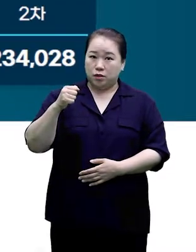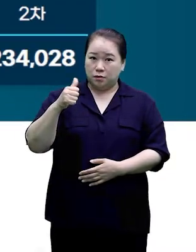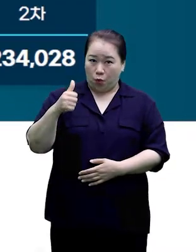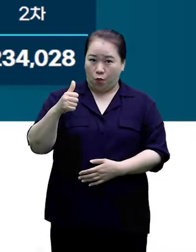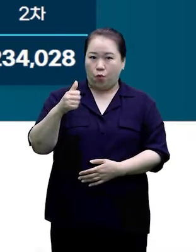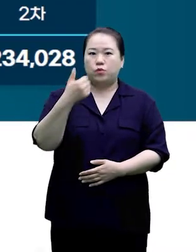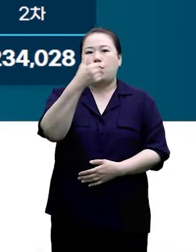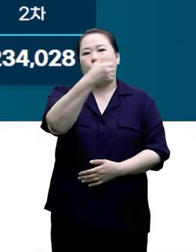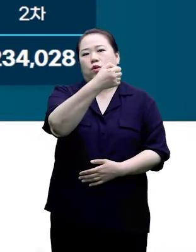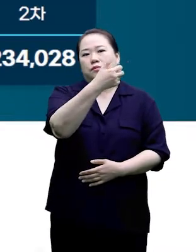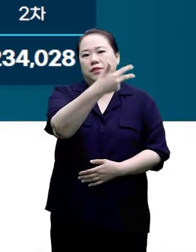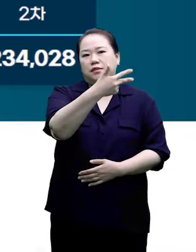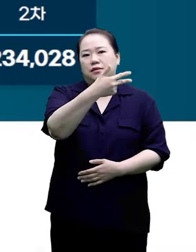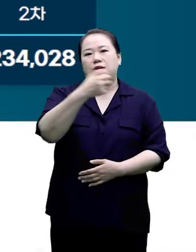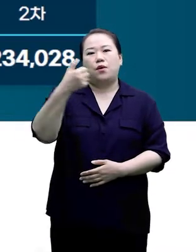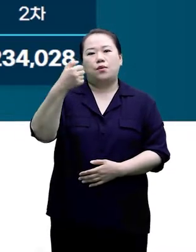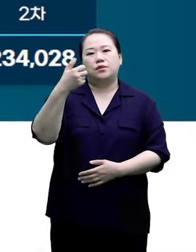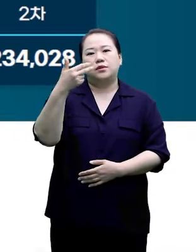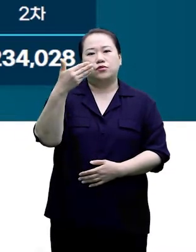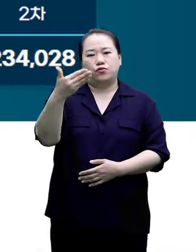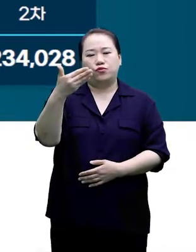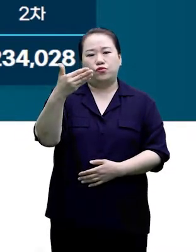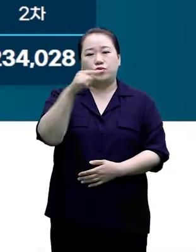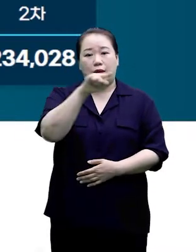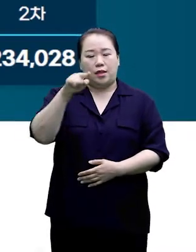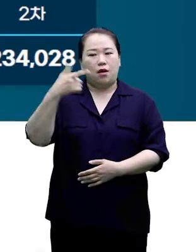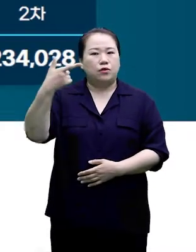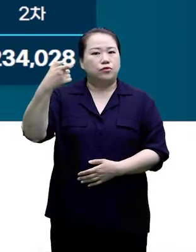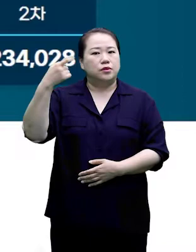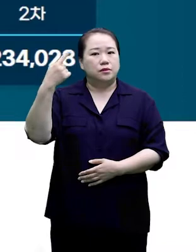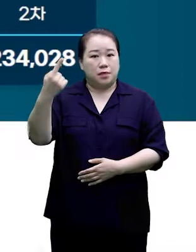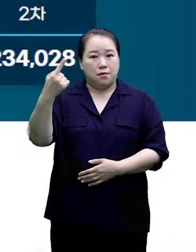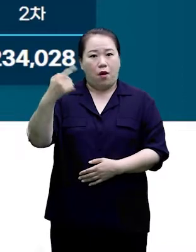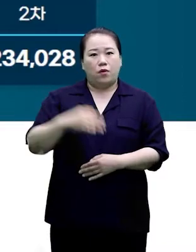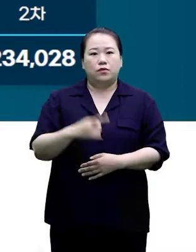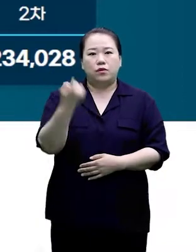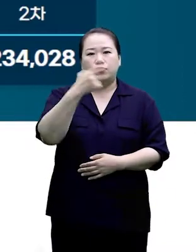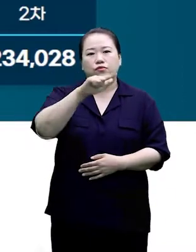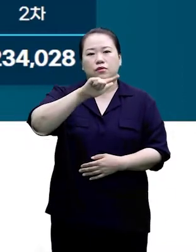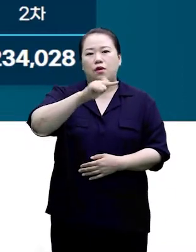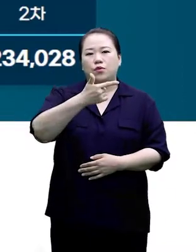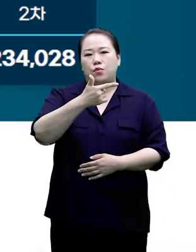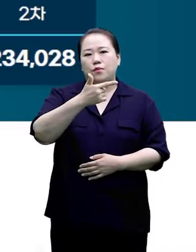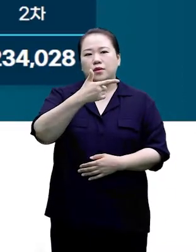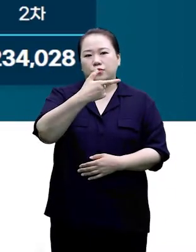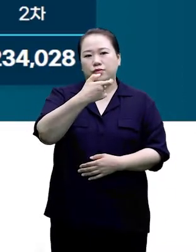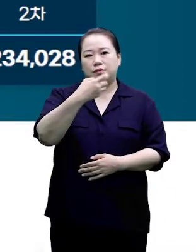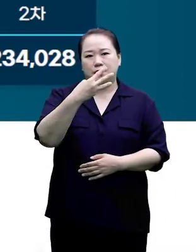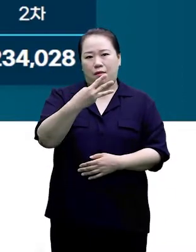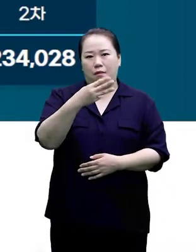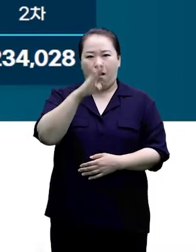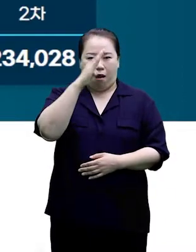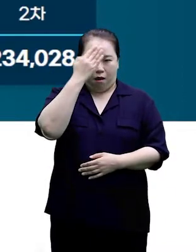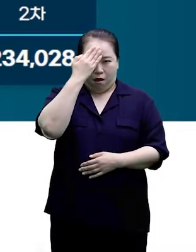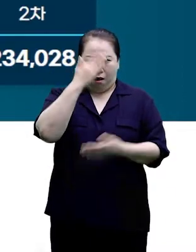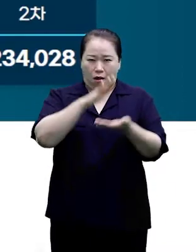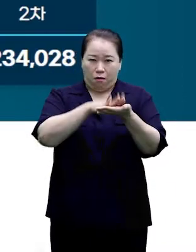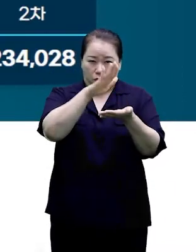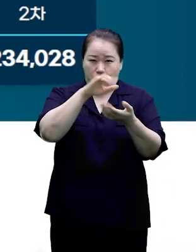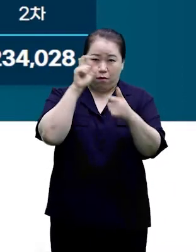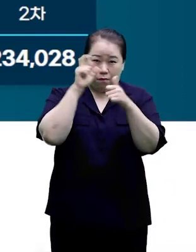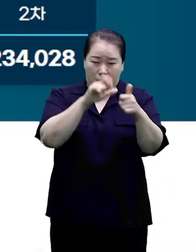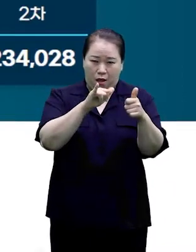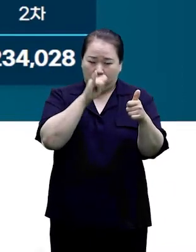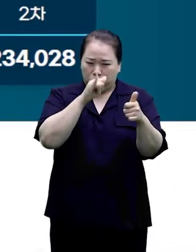6559부터 6561번, 6563번은 발열 등의 증상으로 확진받았으나 감염 경로를 알 수